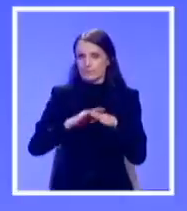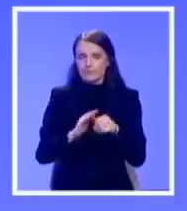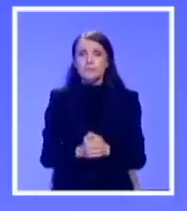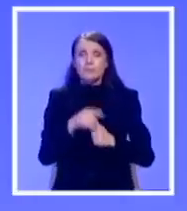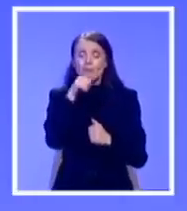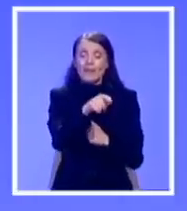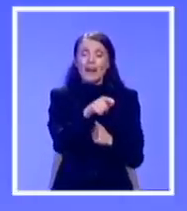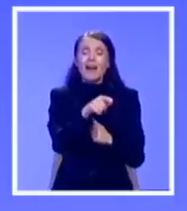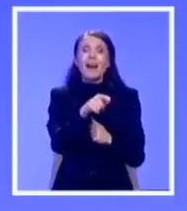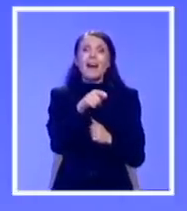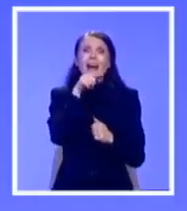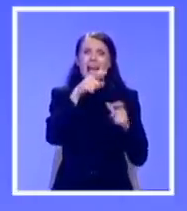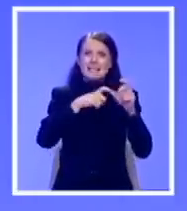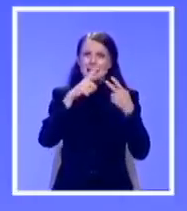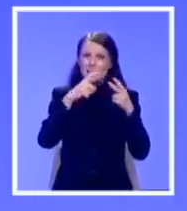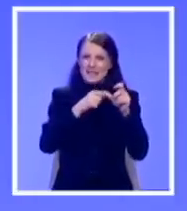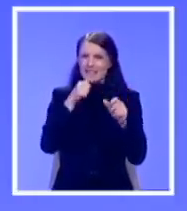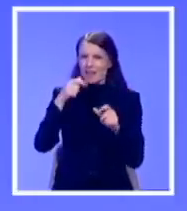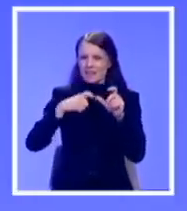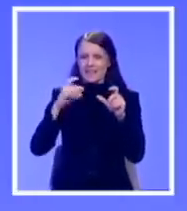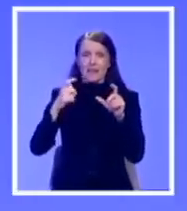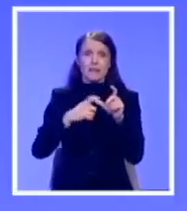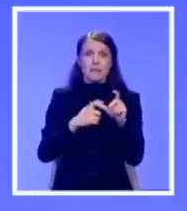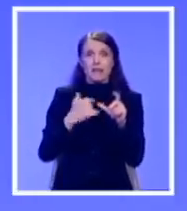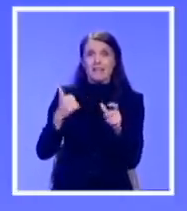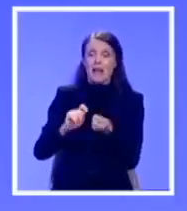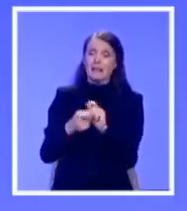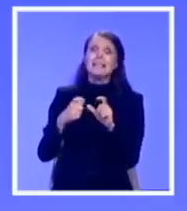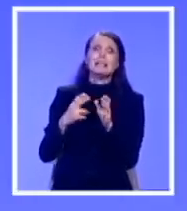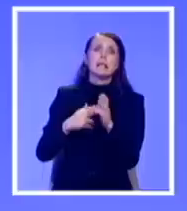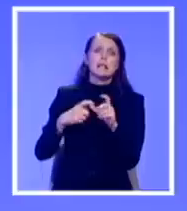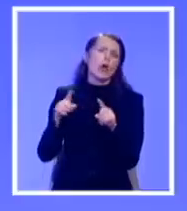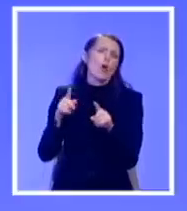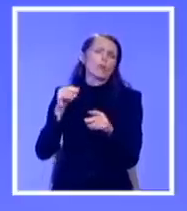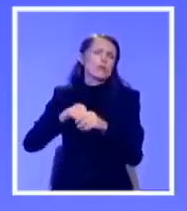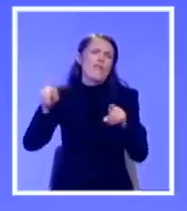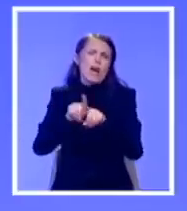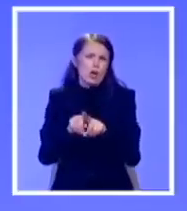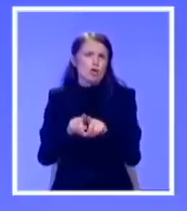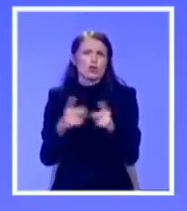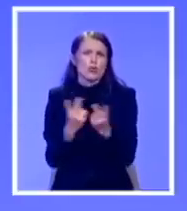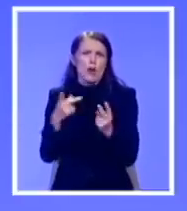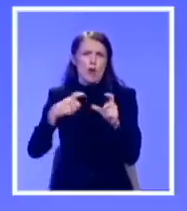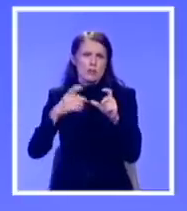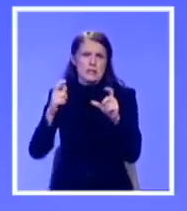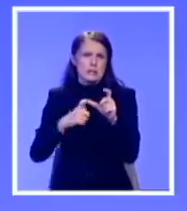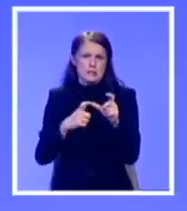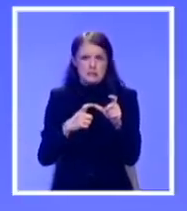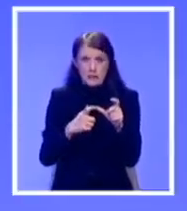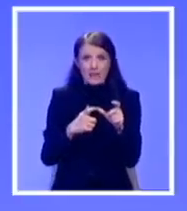i Srpska radikalna stranka, danas maskirana u Srpsku naprednu stranku, zahvaljujući njima,